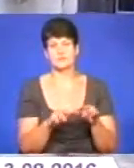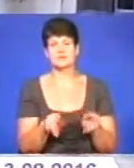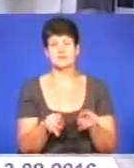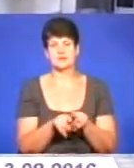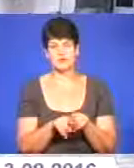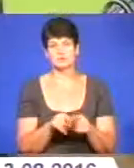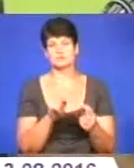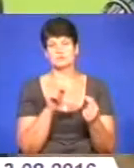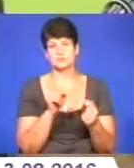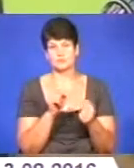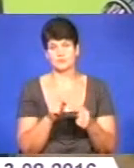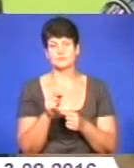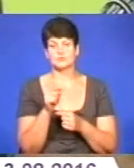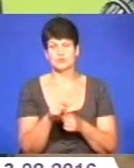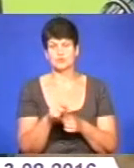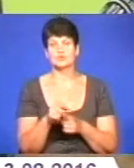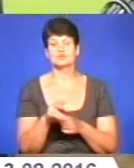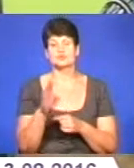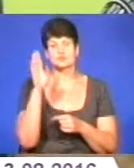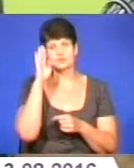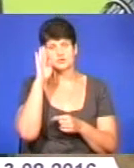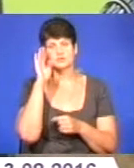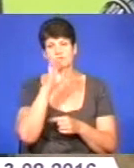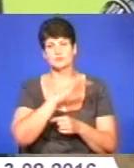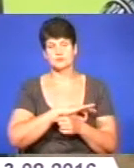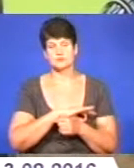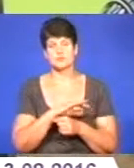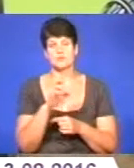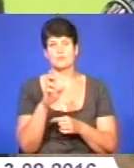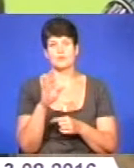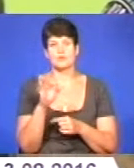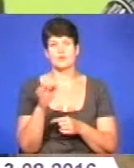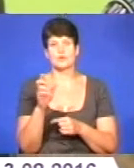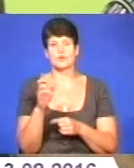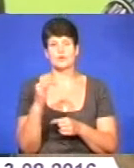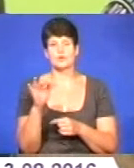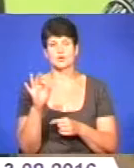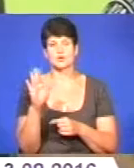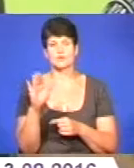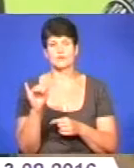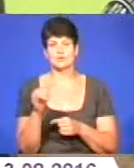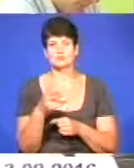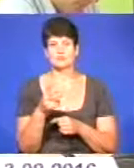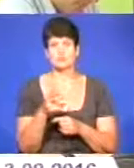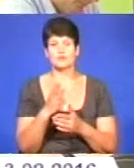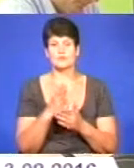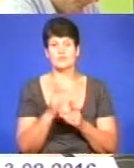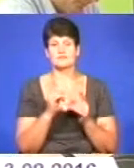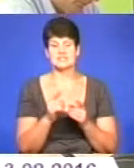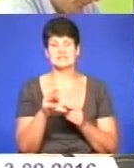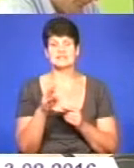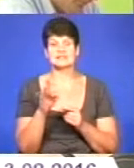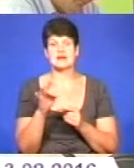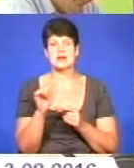заперечують твердження, що зловмисник використовував бойову зброю, оскільки мав дозвіл на носіння та зберігання лише травматичної.